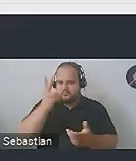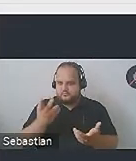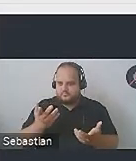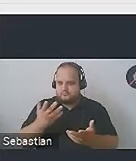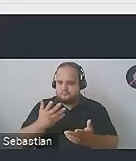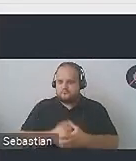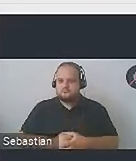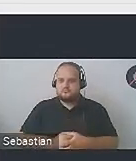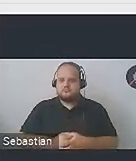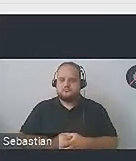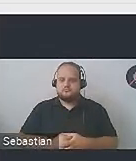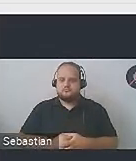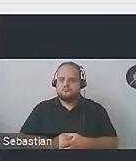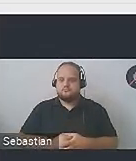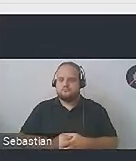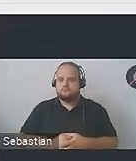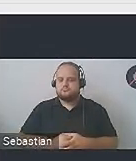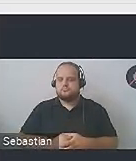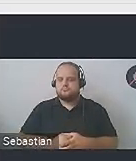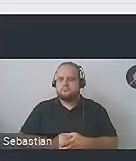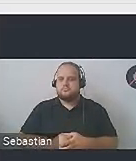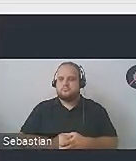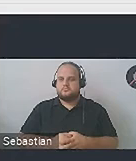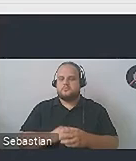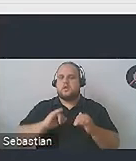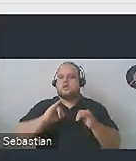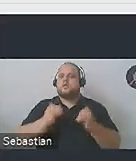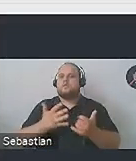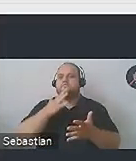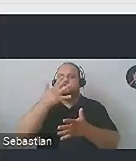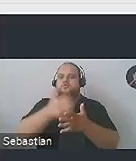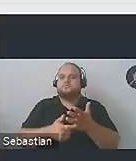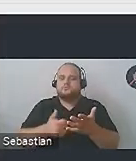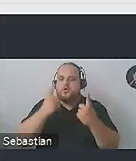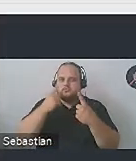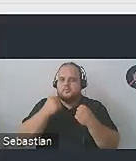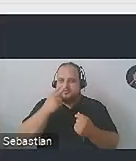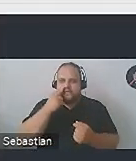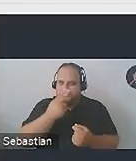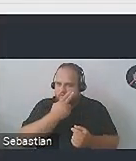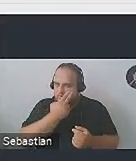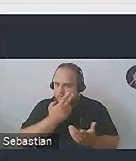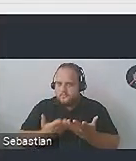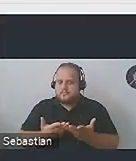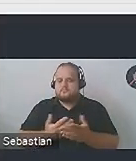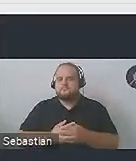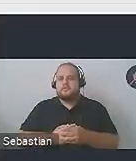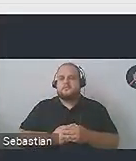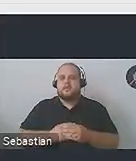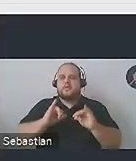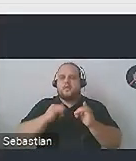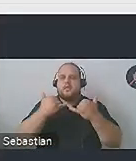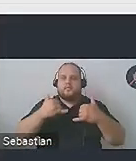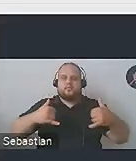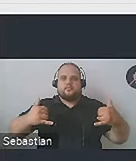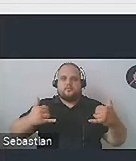myślimy od razu na starcie, a jak skorzysta z mojego produktu osoba niewidoma, a jak osoba z jakimiś innymi